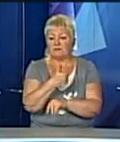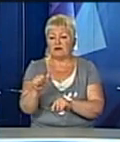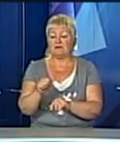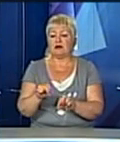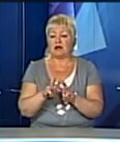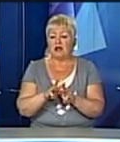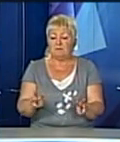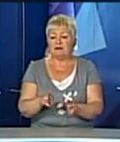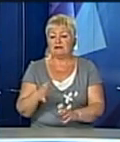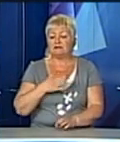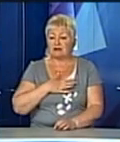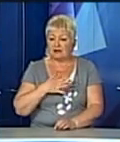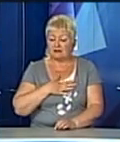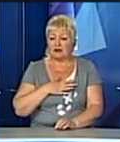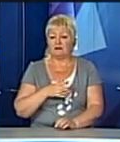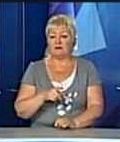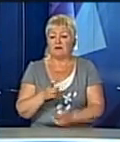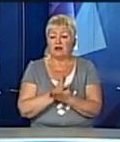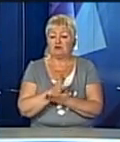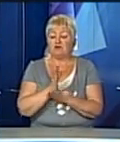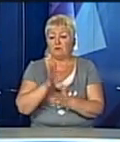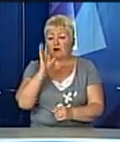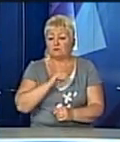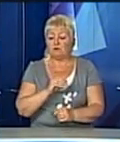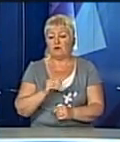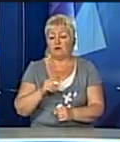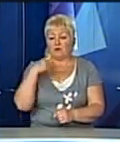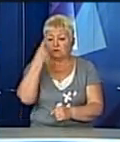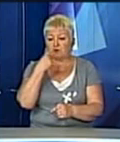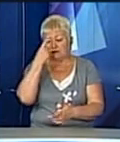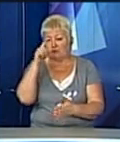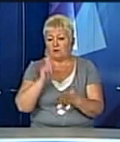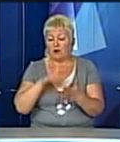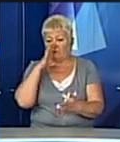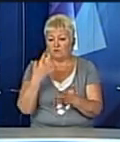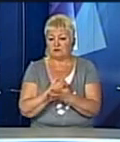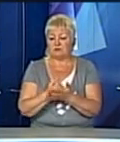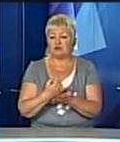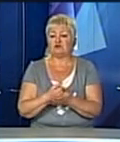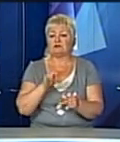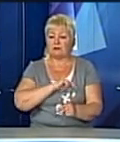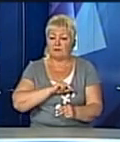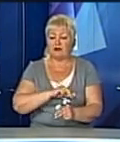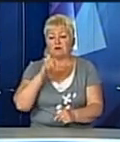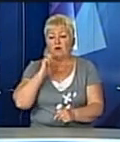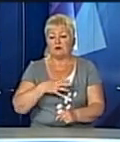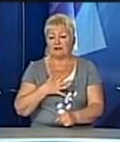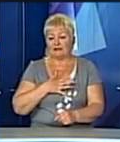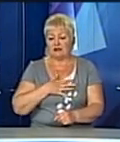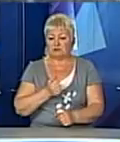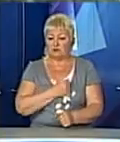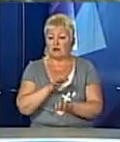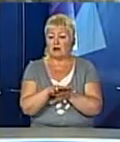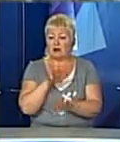Канади Джастін Трюдо. Чиновник мав змогу особисто переконатись в успішній співпраці канадської та української армій.